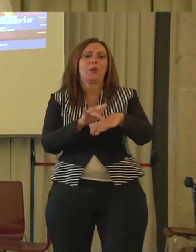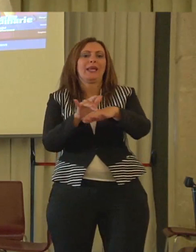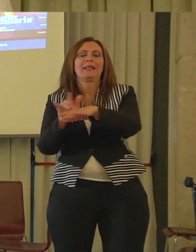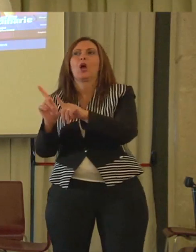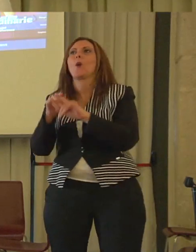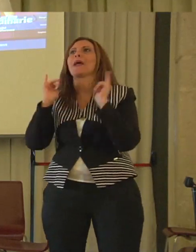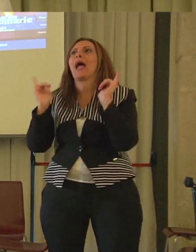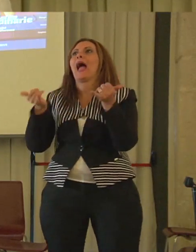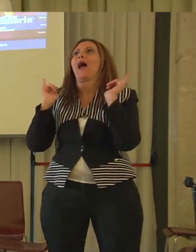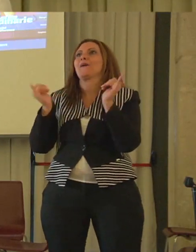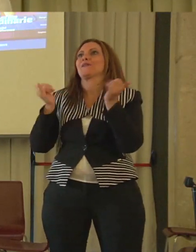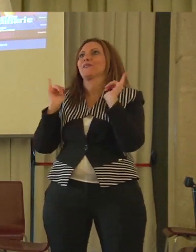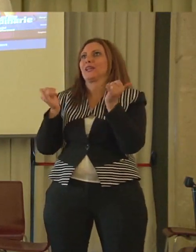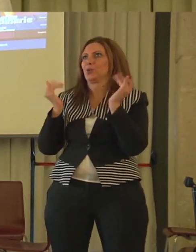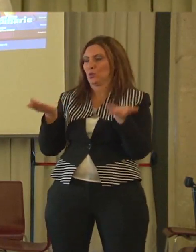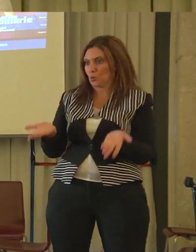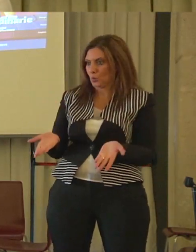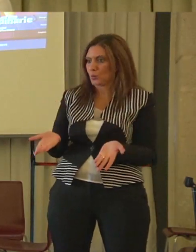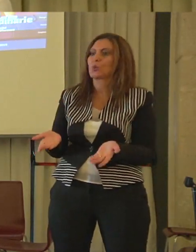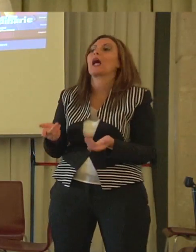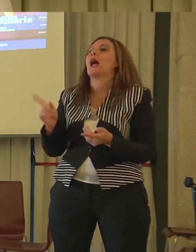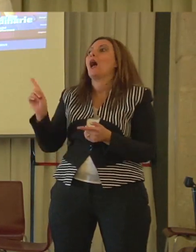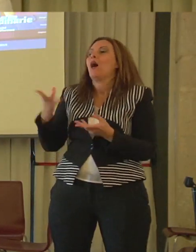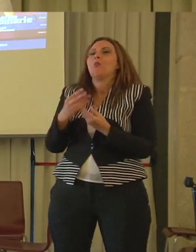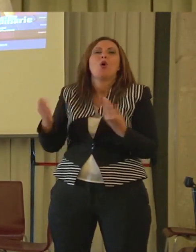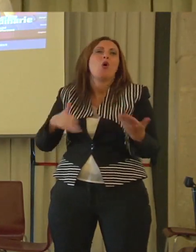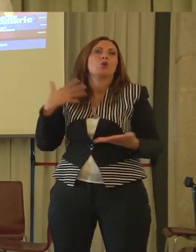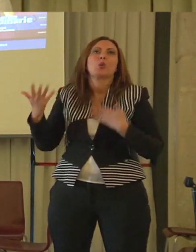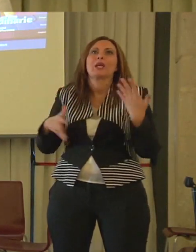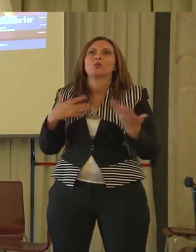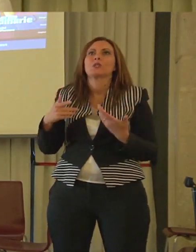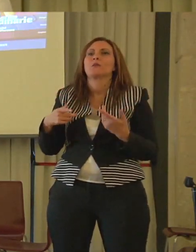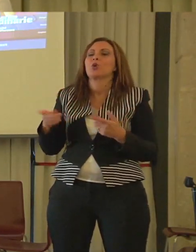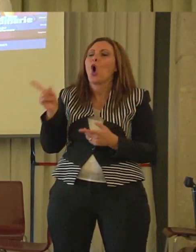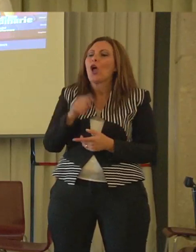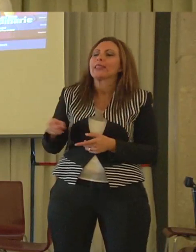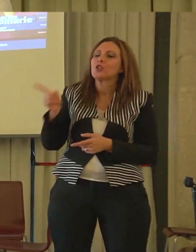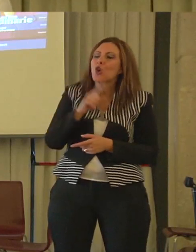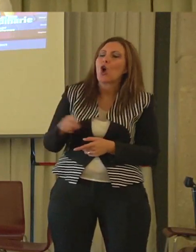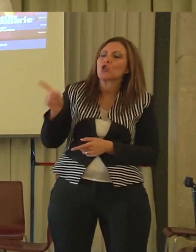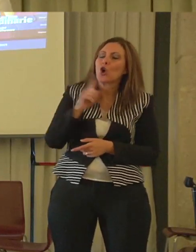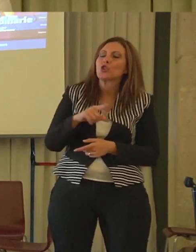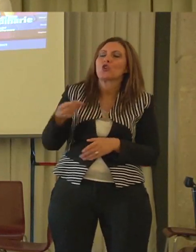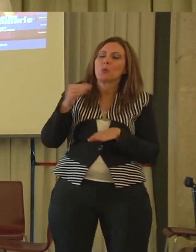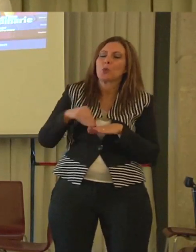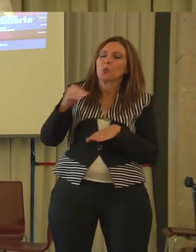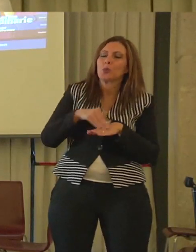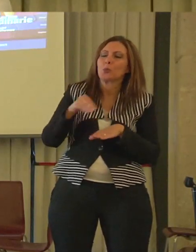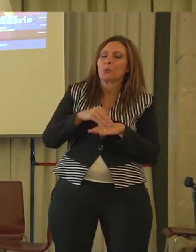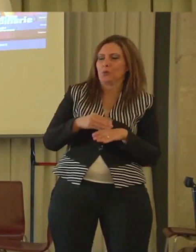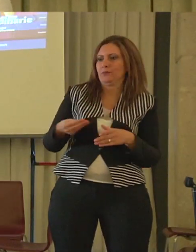di quei giorni. Quindi l'entusiasmo si è caricato ogni giorno di più. Tutto questo, ripeto,